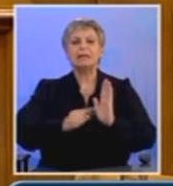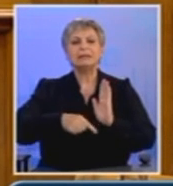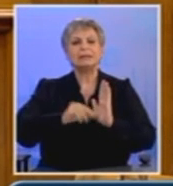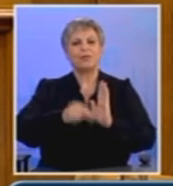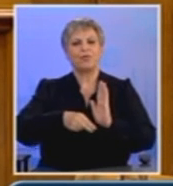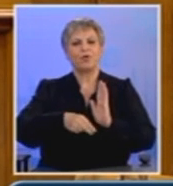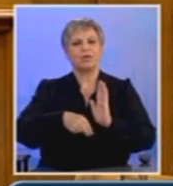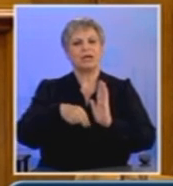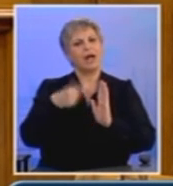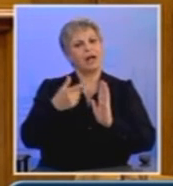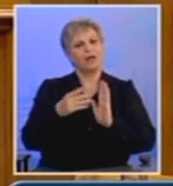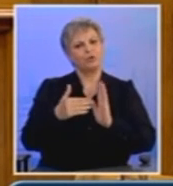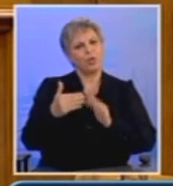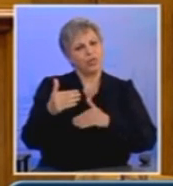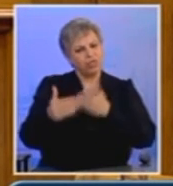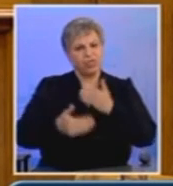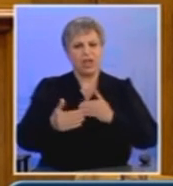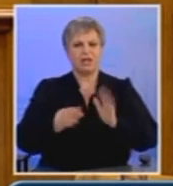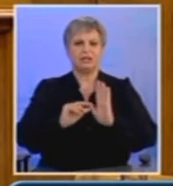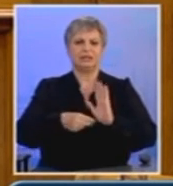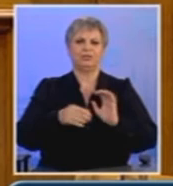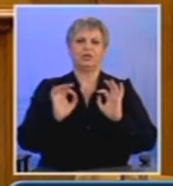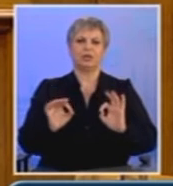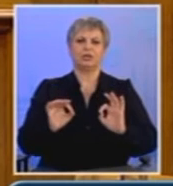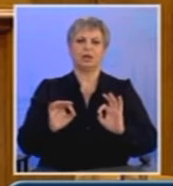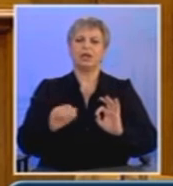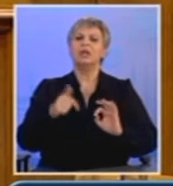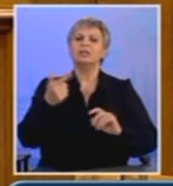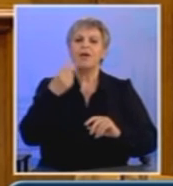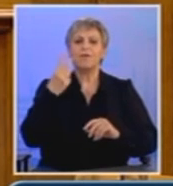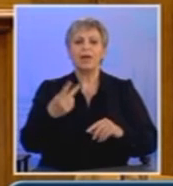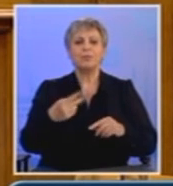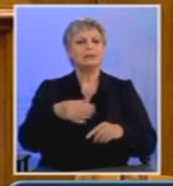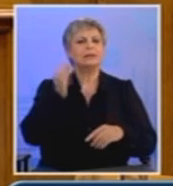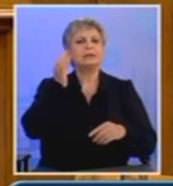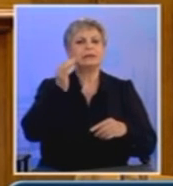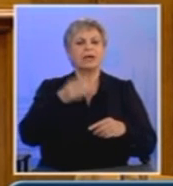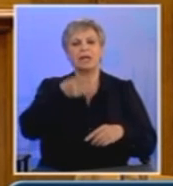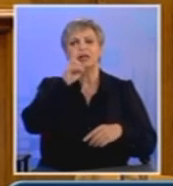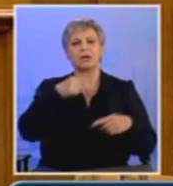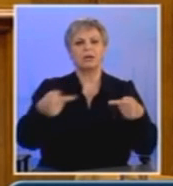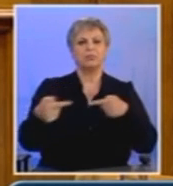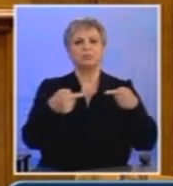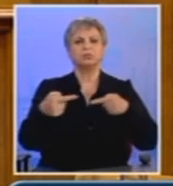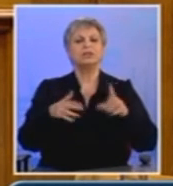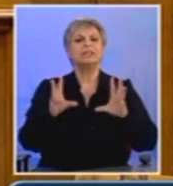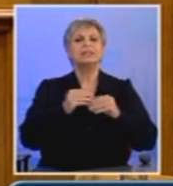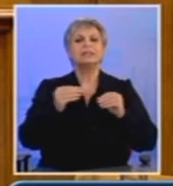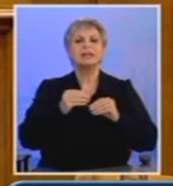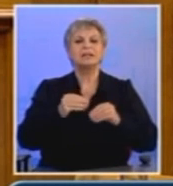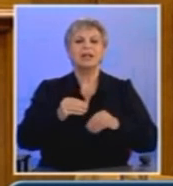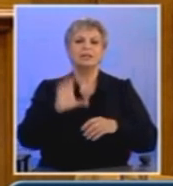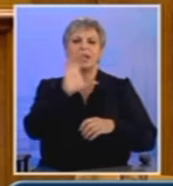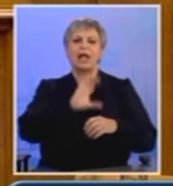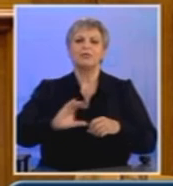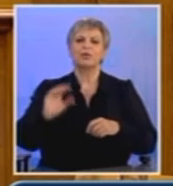πλάτη του ελληνικού λαού οξύνεται η διαπάλη μεταξύ Γαλλίας και Γερμανίας για το μέλλον της Ευρωζώνης καθώς και μεταξύ